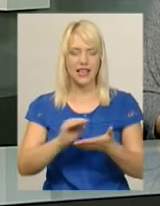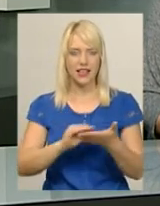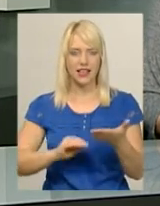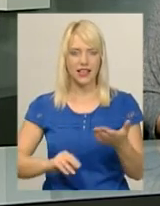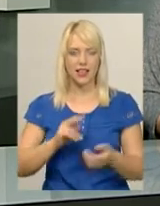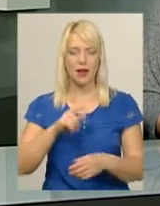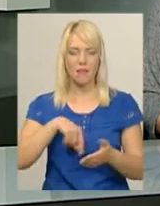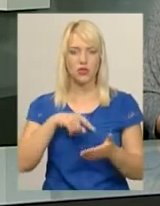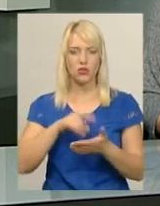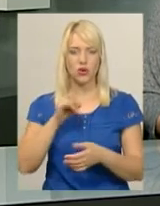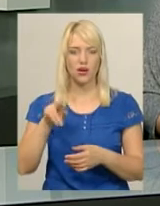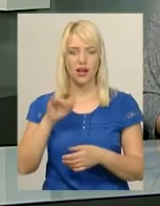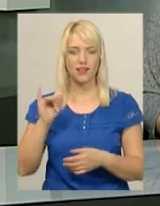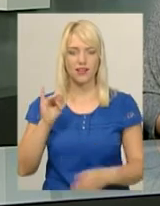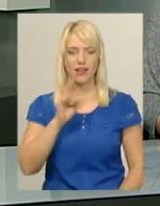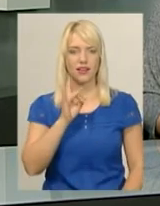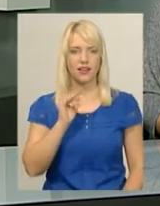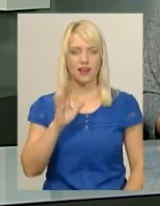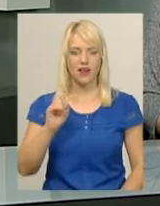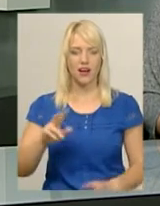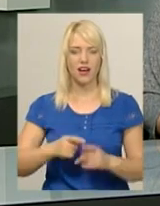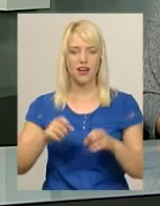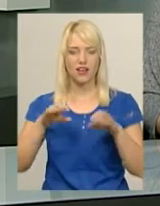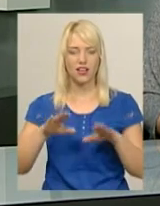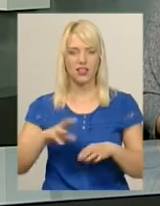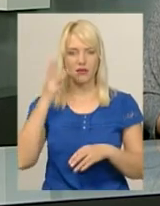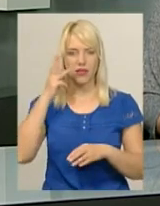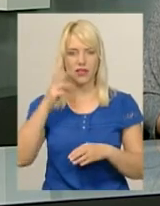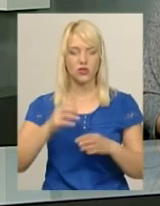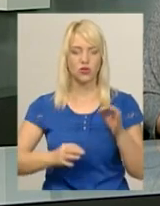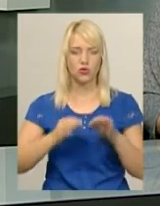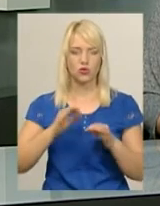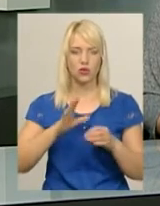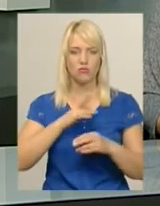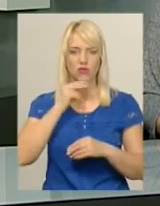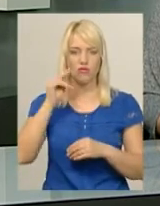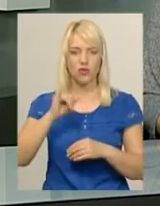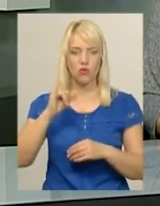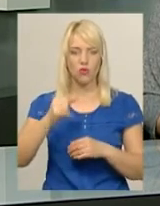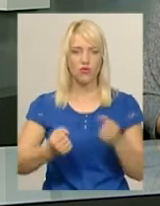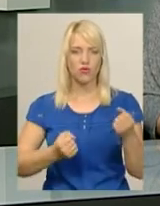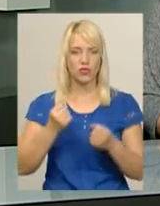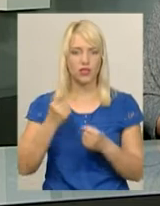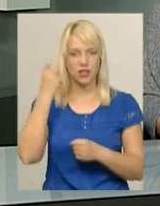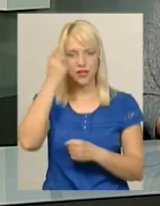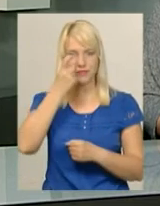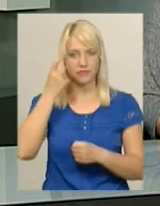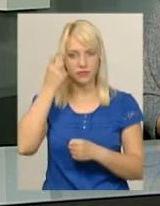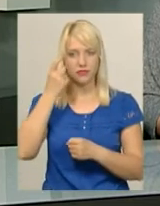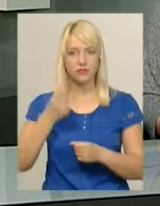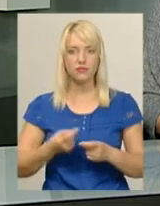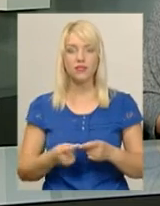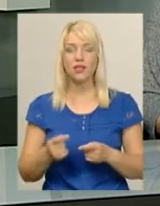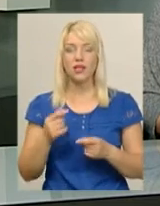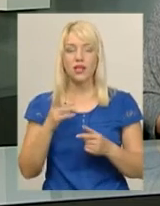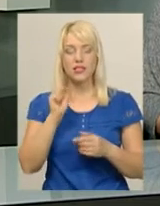Нагадаю, 19 березня рішенням Хмельницького міськрайонного суду його визнали винним у водіні автомобіля останнього алкогольного сп'яніння.